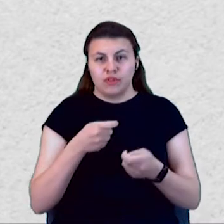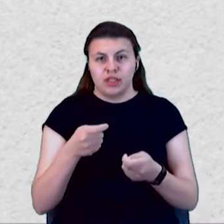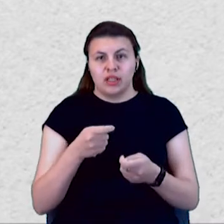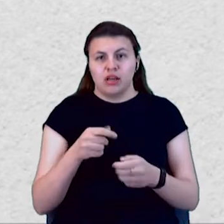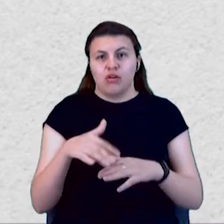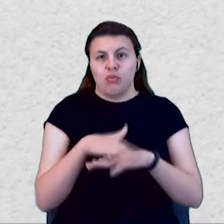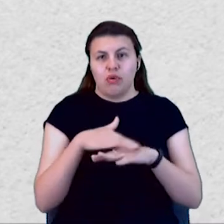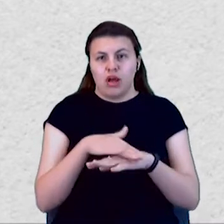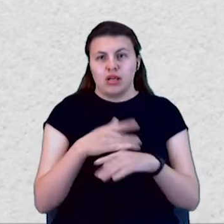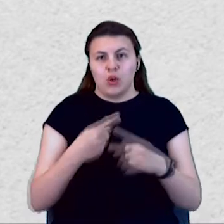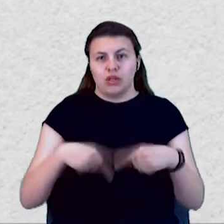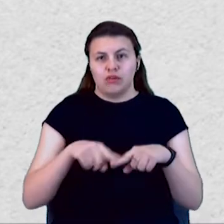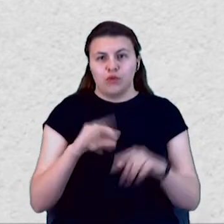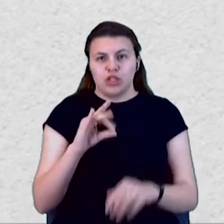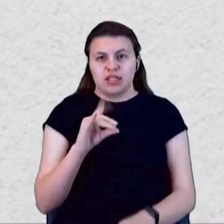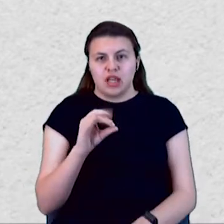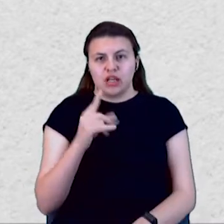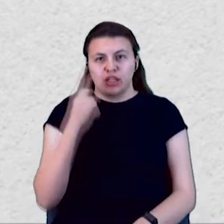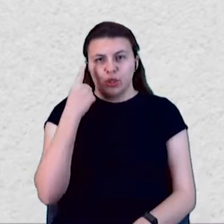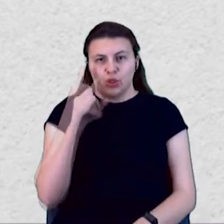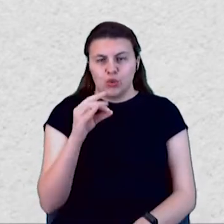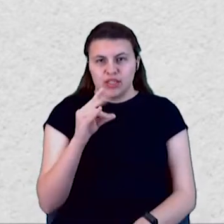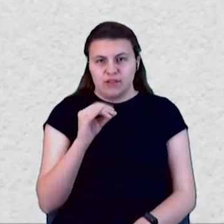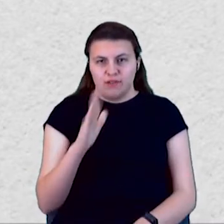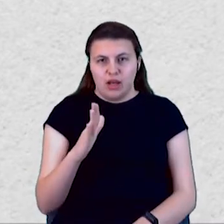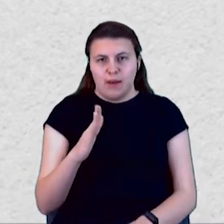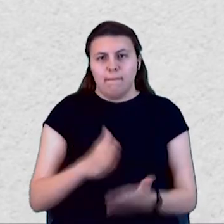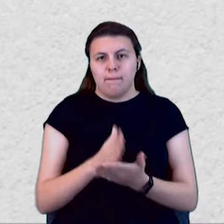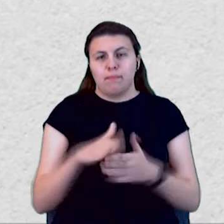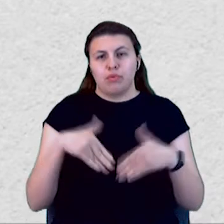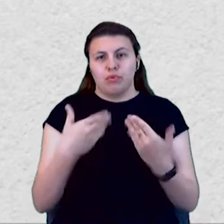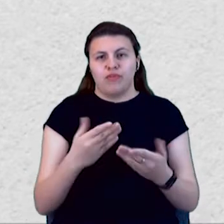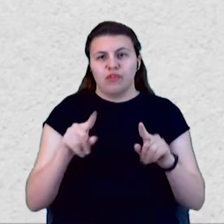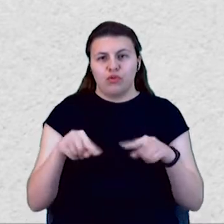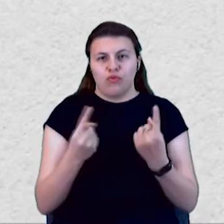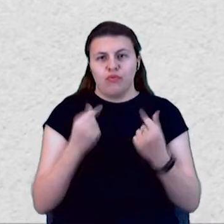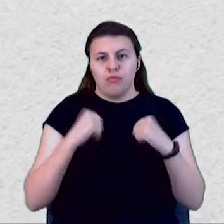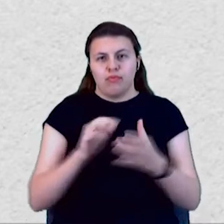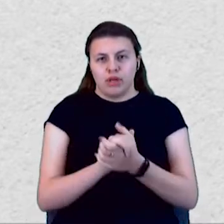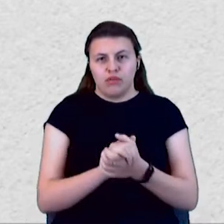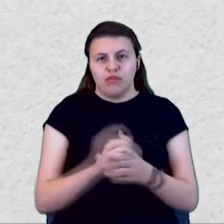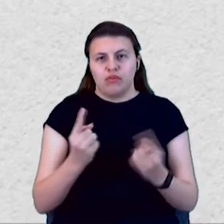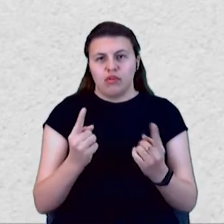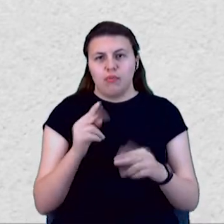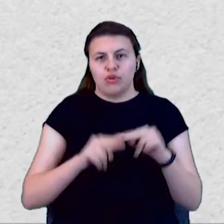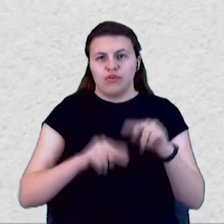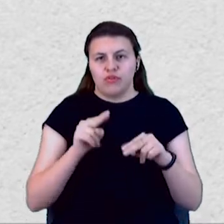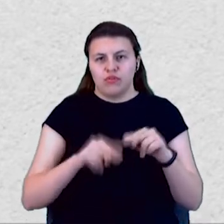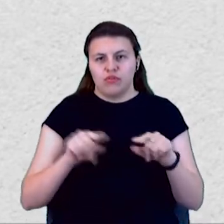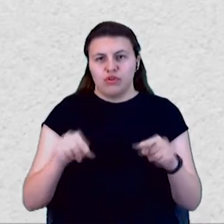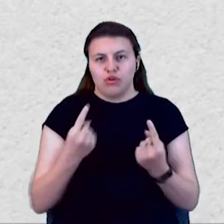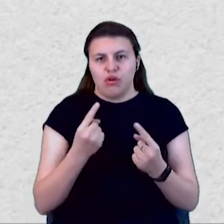Інклюзія». Партія пропонує у передвиборчій програмі відновлення миру, велике будівництво, підрочення промисловості і економіки,